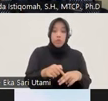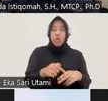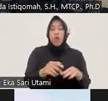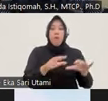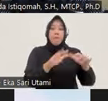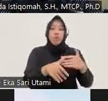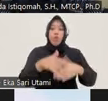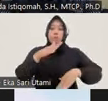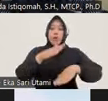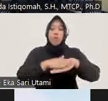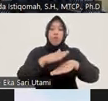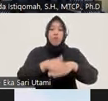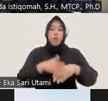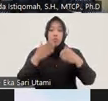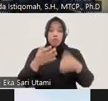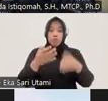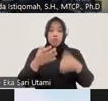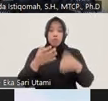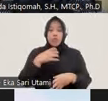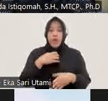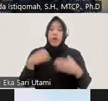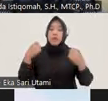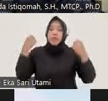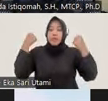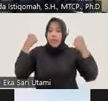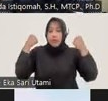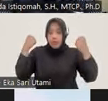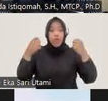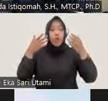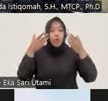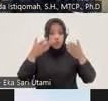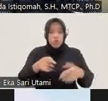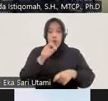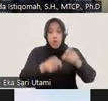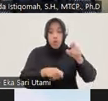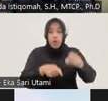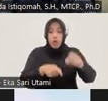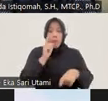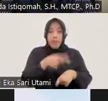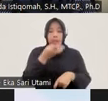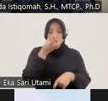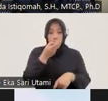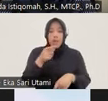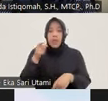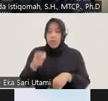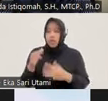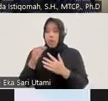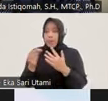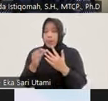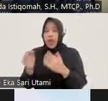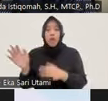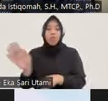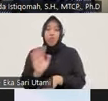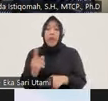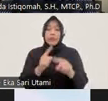bentuk pemenuhan terhadap hak atas kesehatan bagi para penyalahguna narkotika jadi itu bukan pilihan itu sudah kewajiban